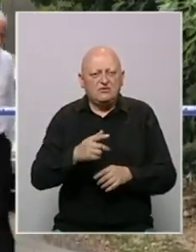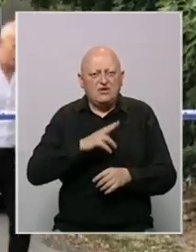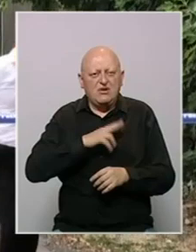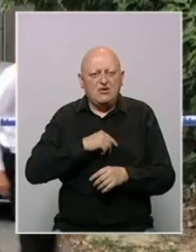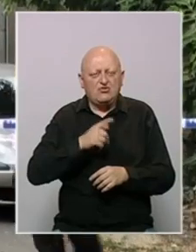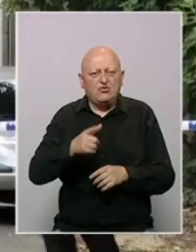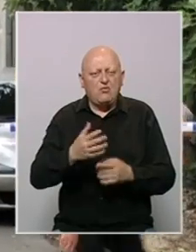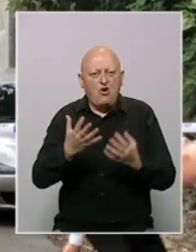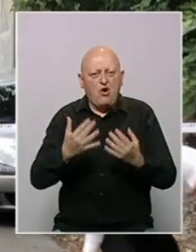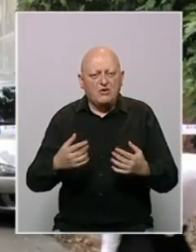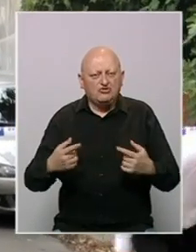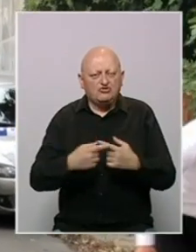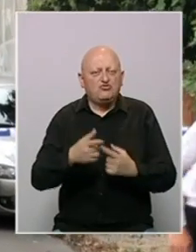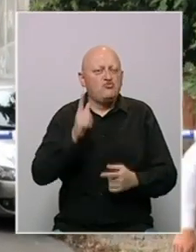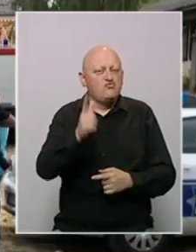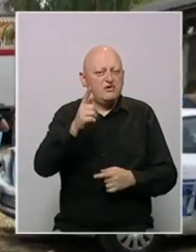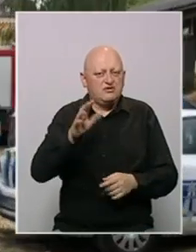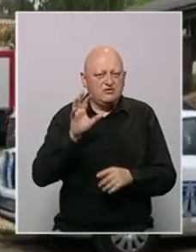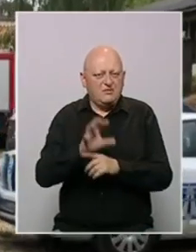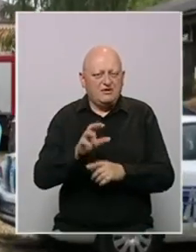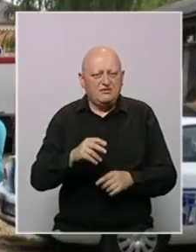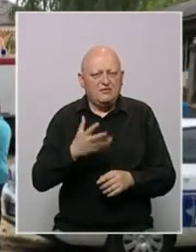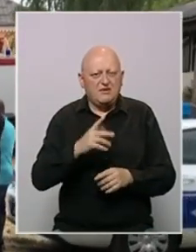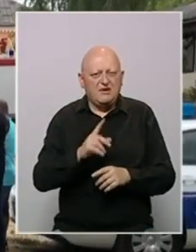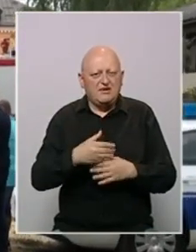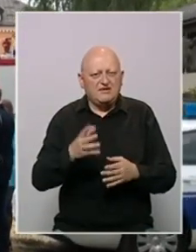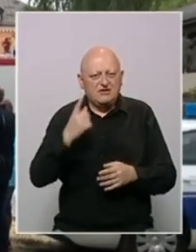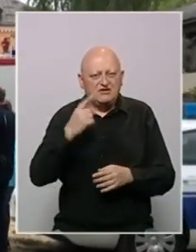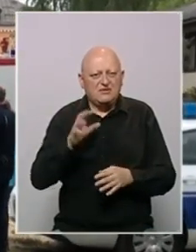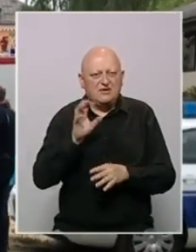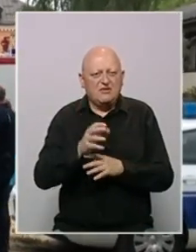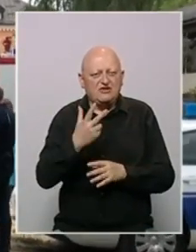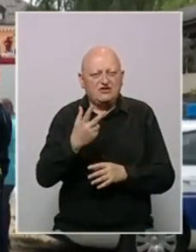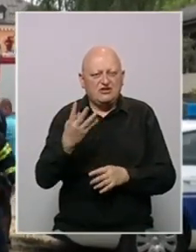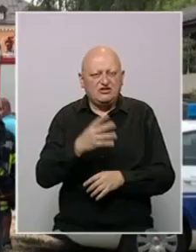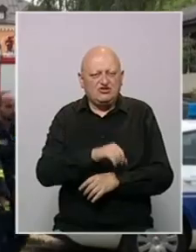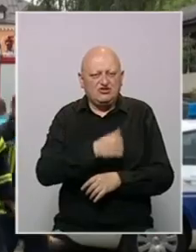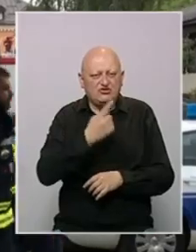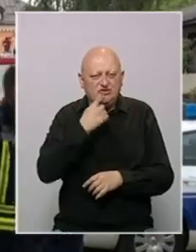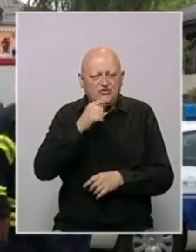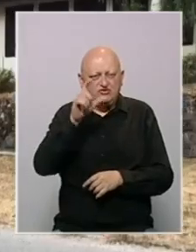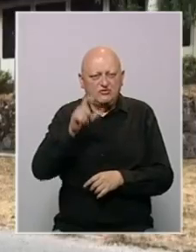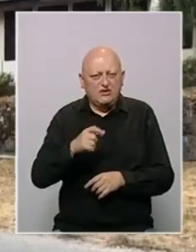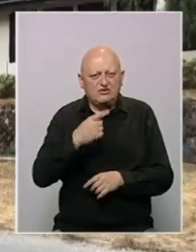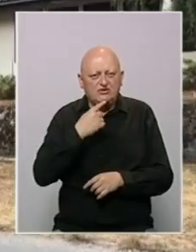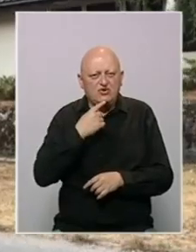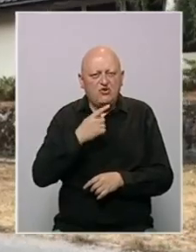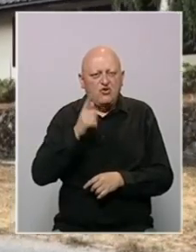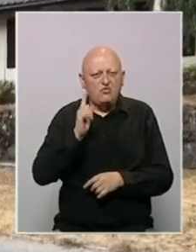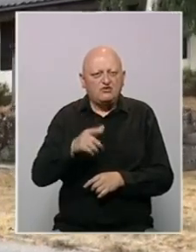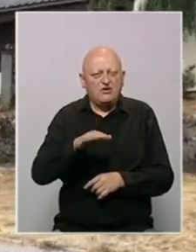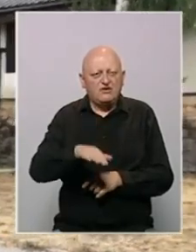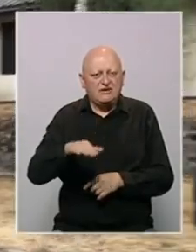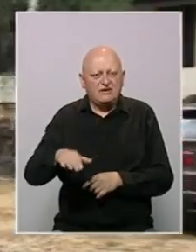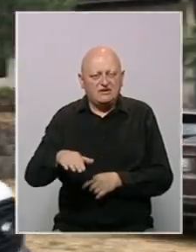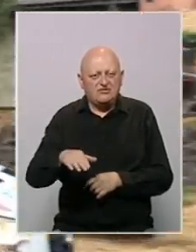policiju, a u tom obračunu je ubijen. Prema nezvaničnim saznanjima napadač je 34-godišnji muškarac koji